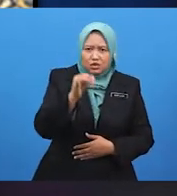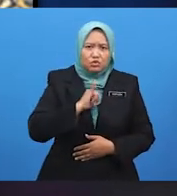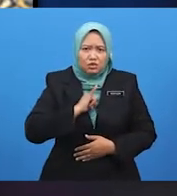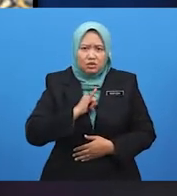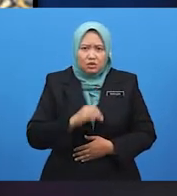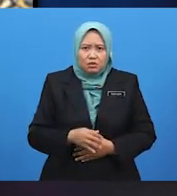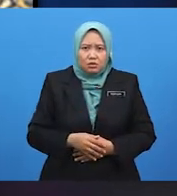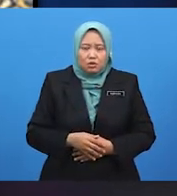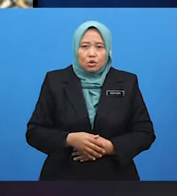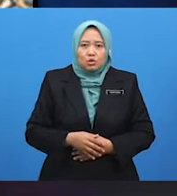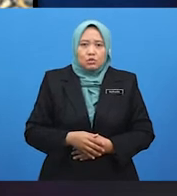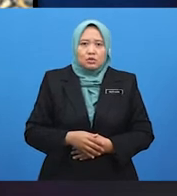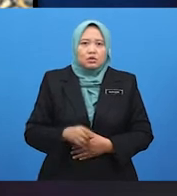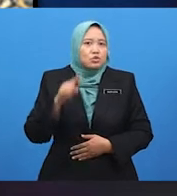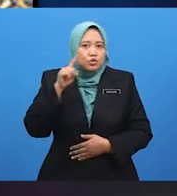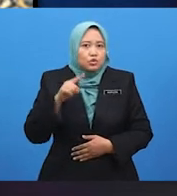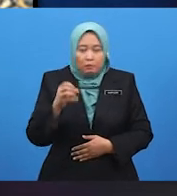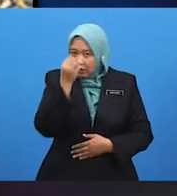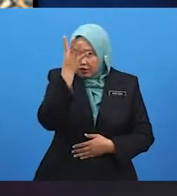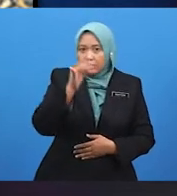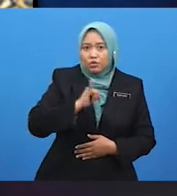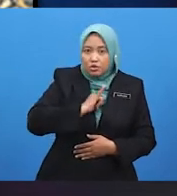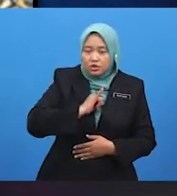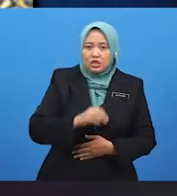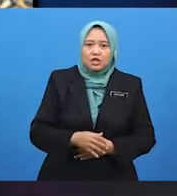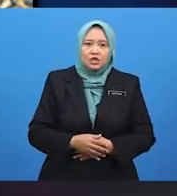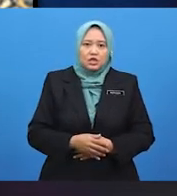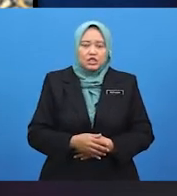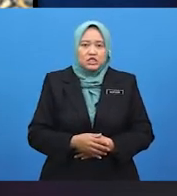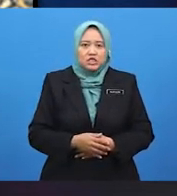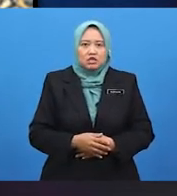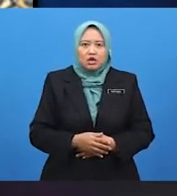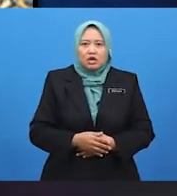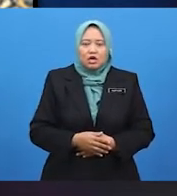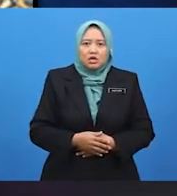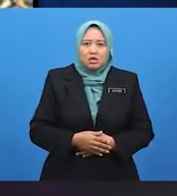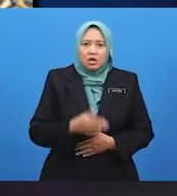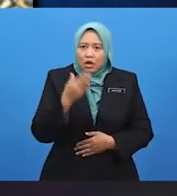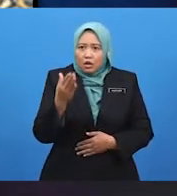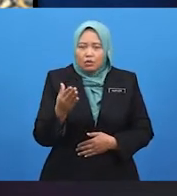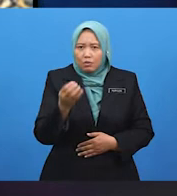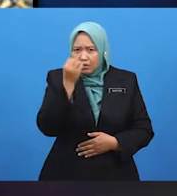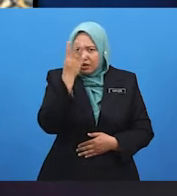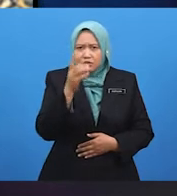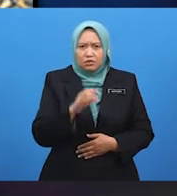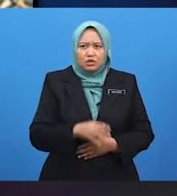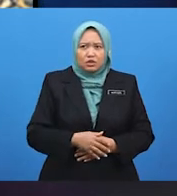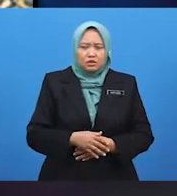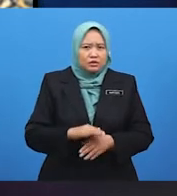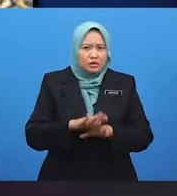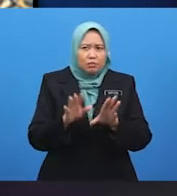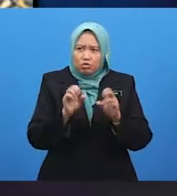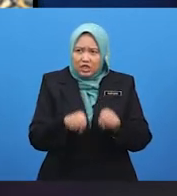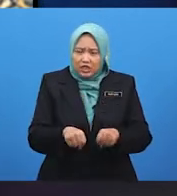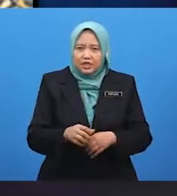Nasib baik, Zul jumpa kamu dan beritahu hal sebenar. Kamu pula mengugut dia. Minta maaf dengan dia, Omar.